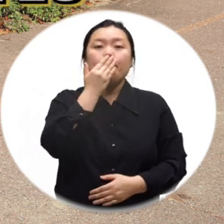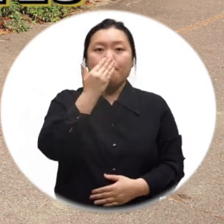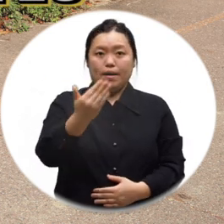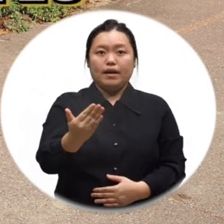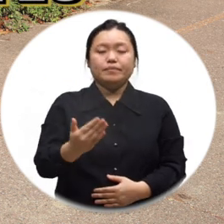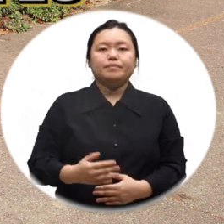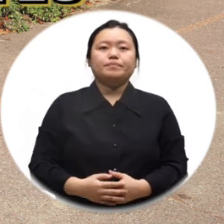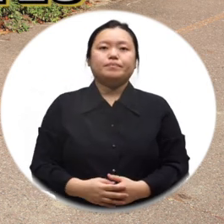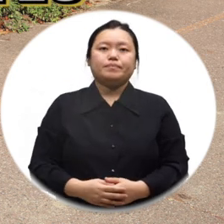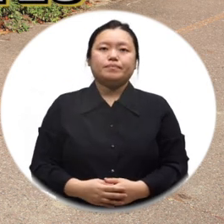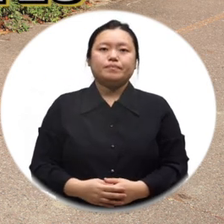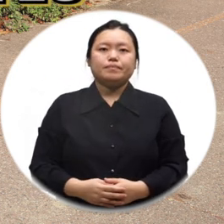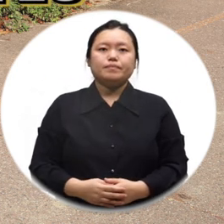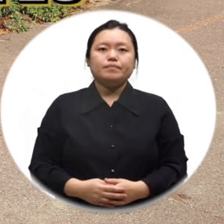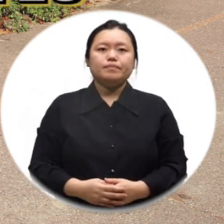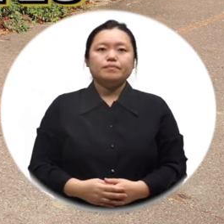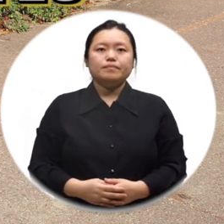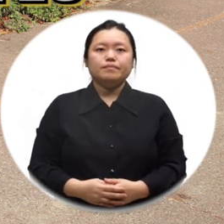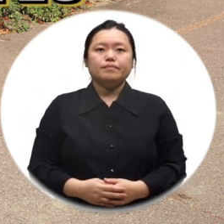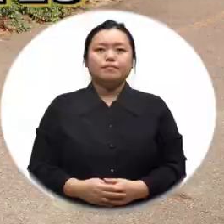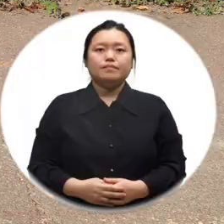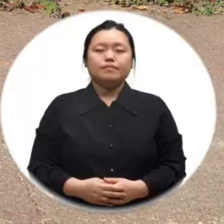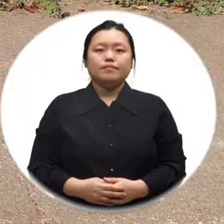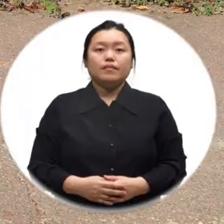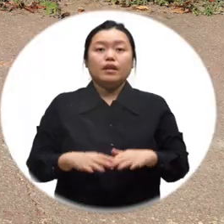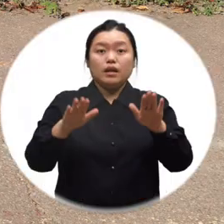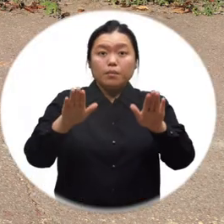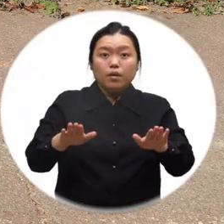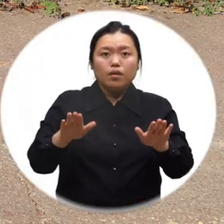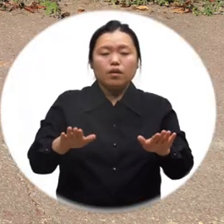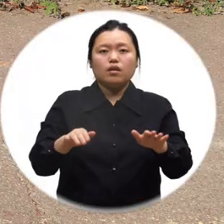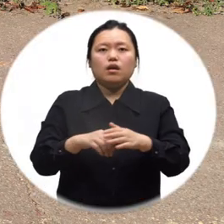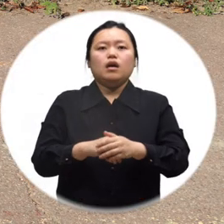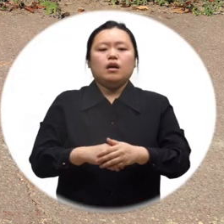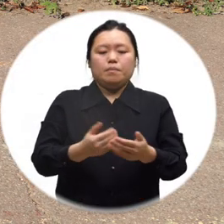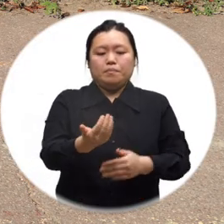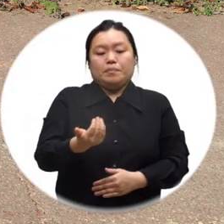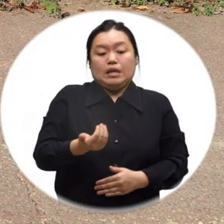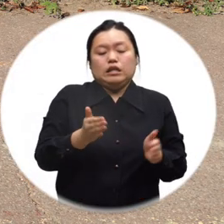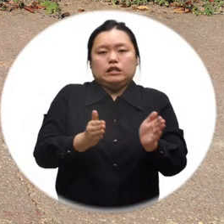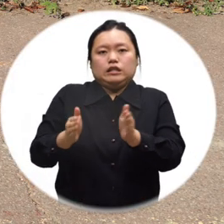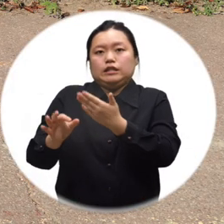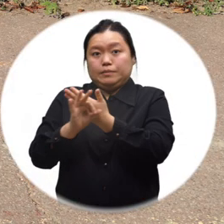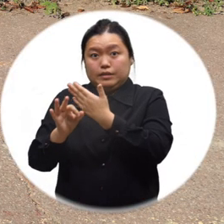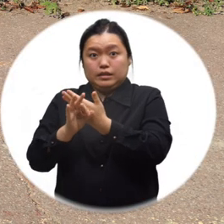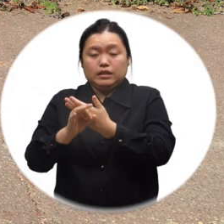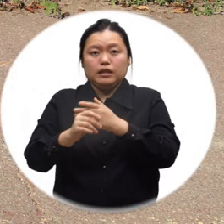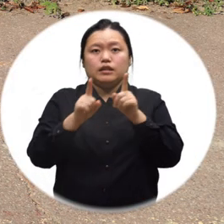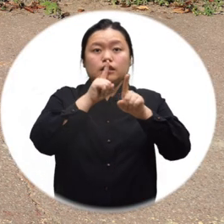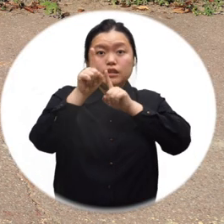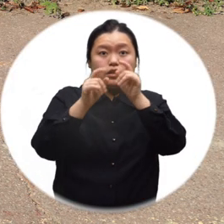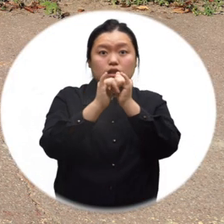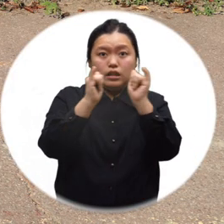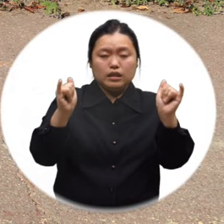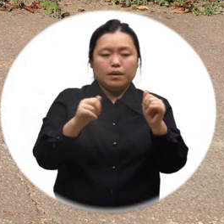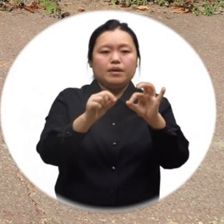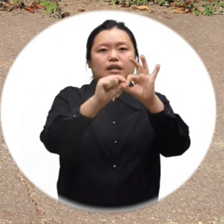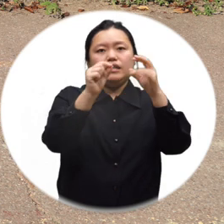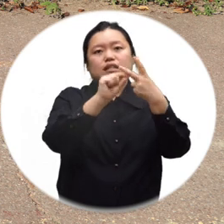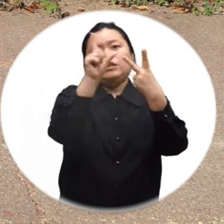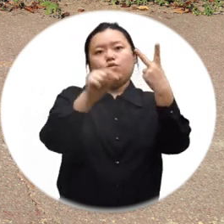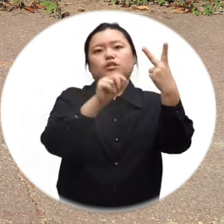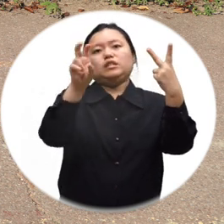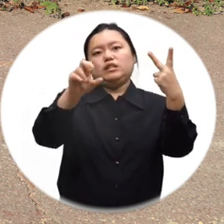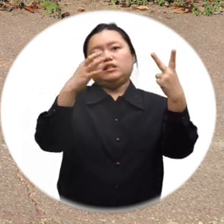1세대 1주택에 한해 신청이 가능합니다. 이번 예비입주자는 2025년 2월 19일에 발표될